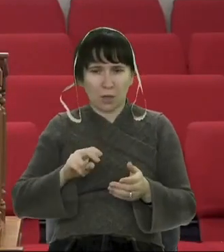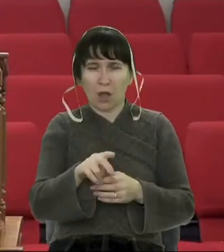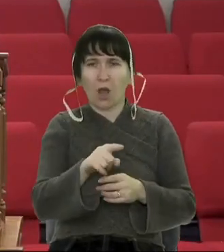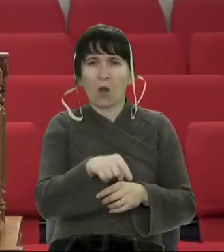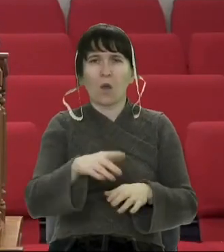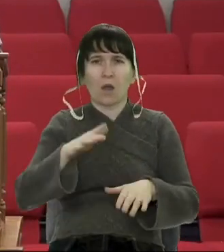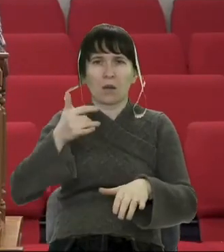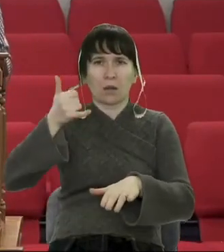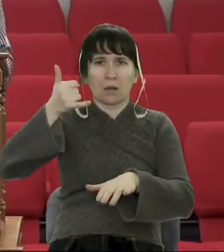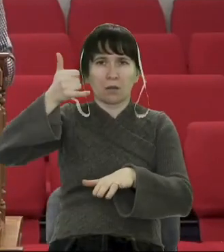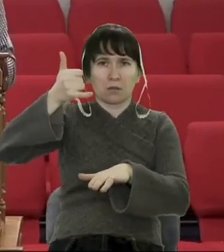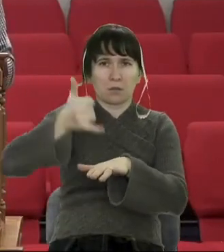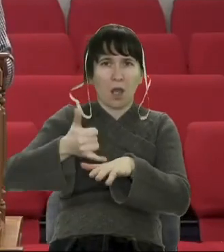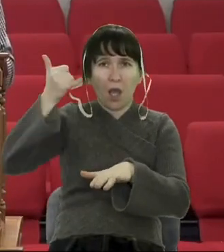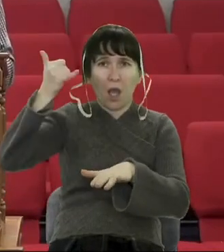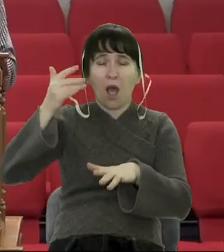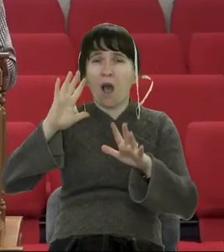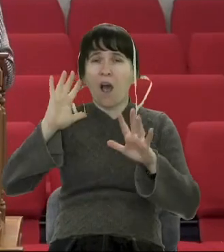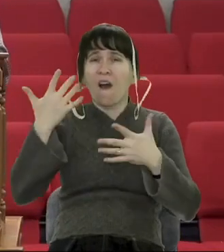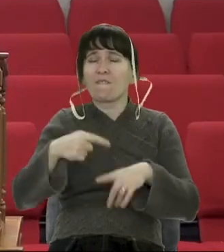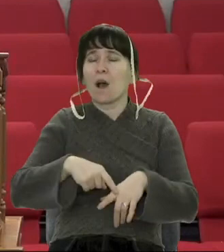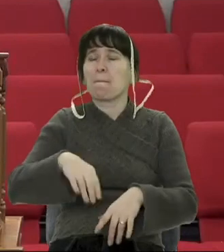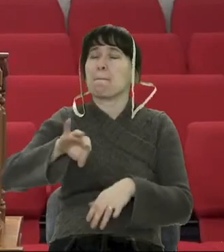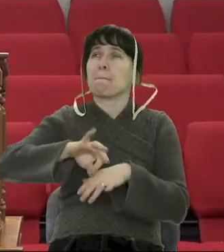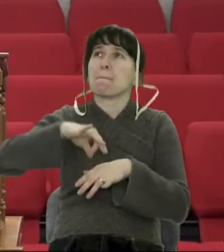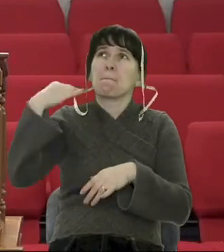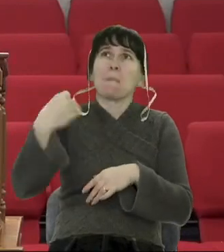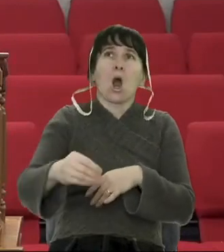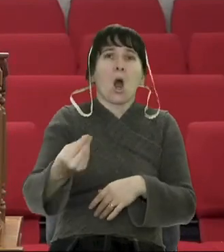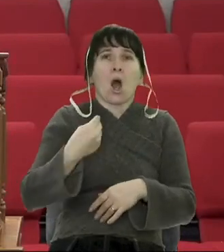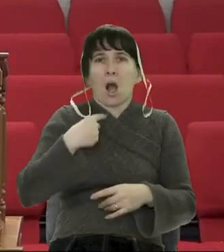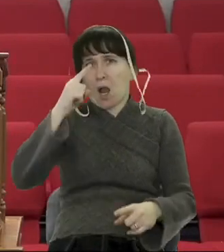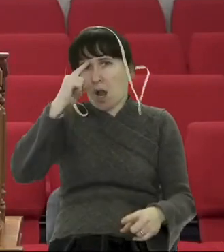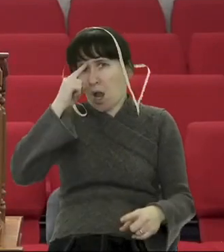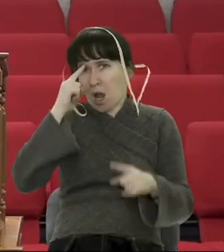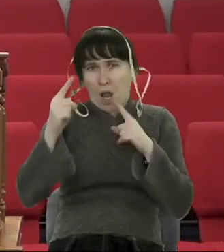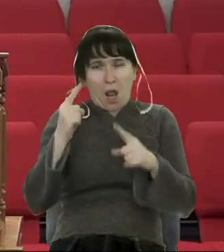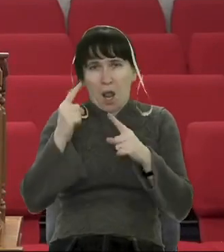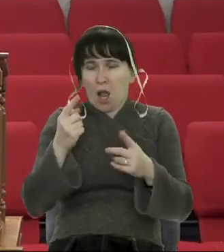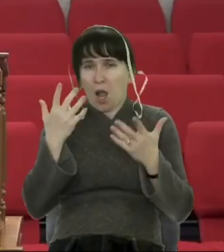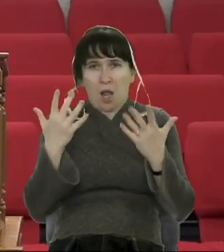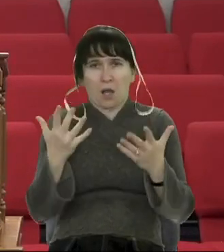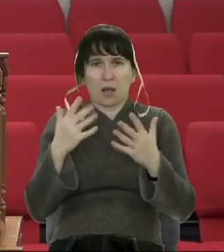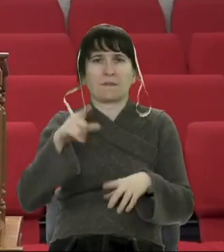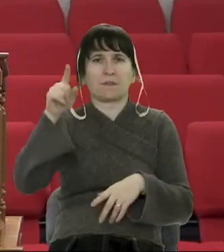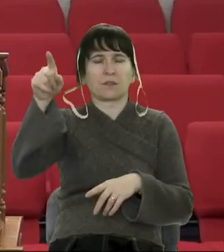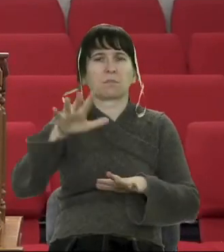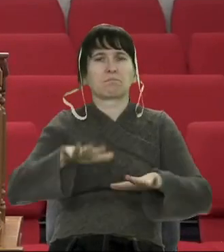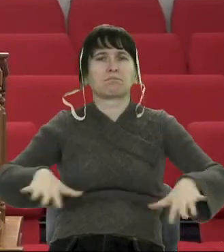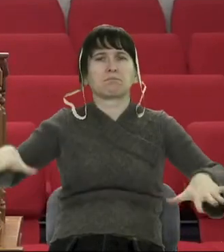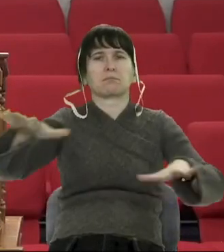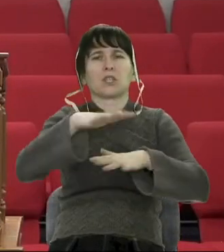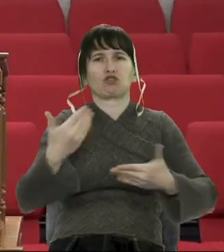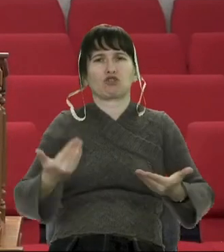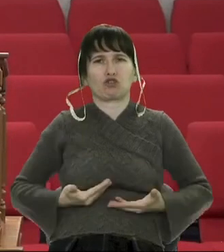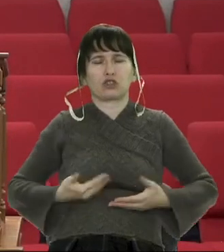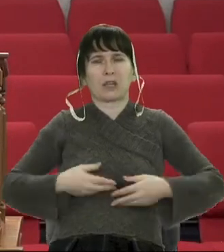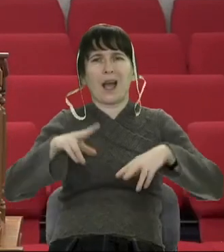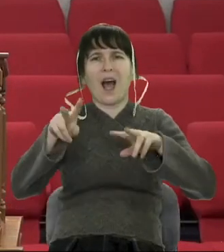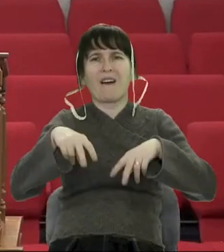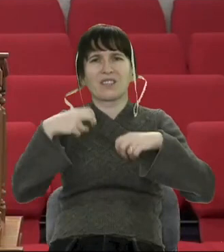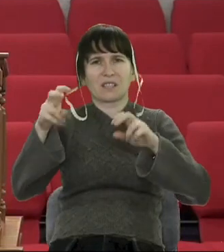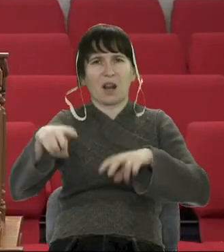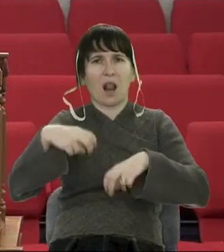шип є. І то така біль, що стверджують, якщо взяти лише Австралію, що майже всі, хто